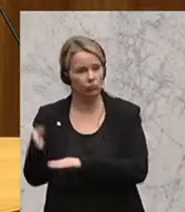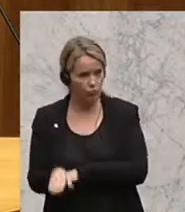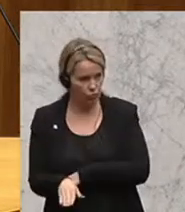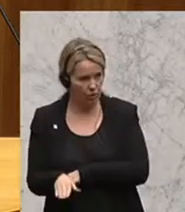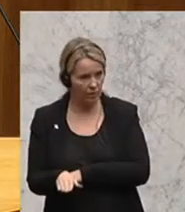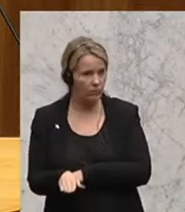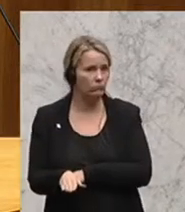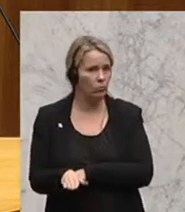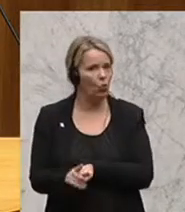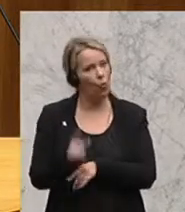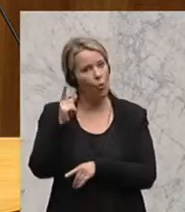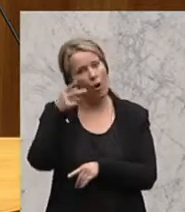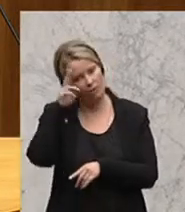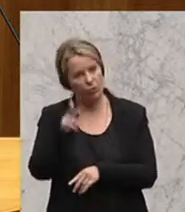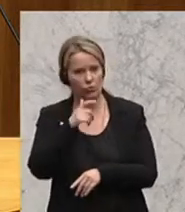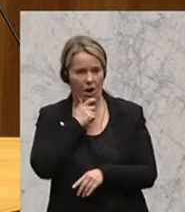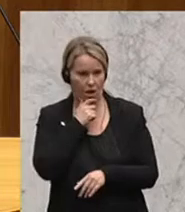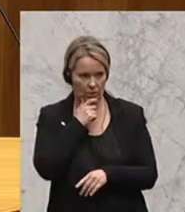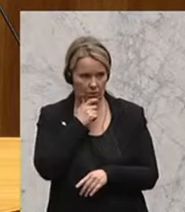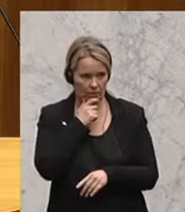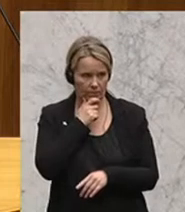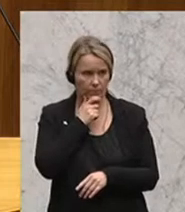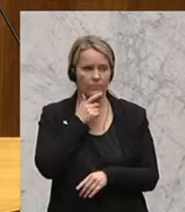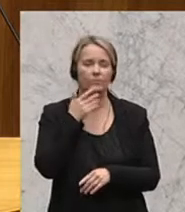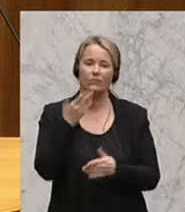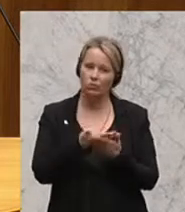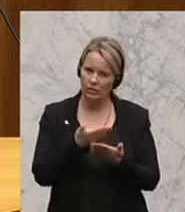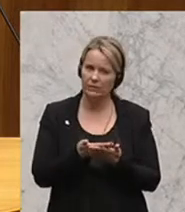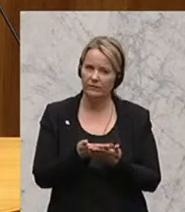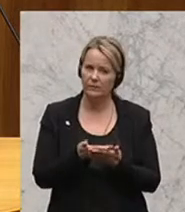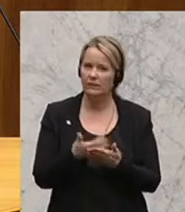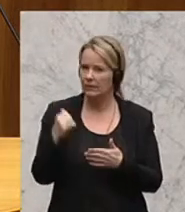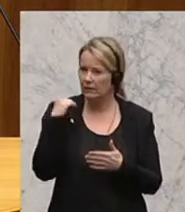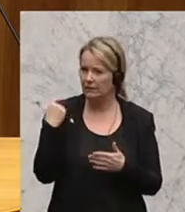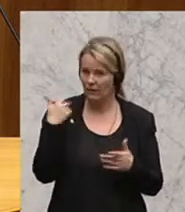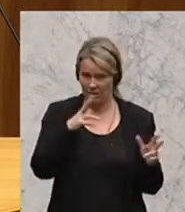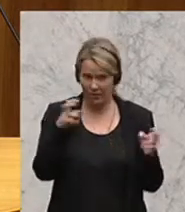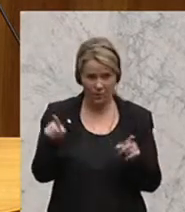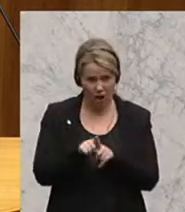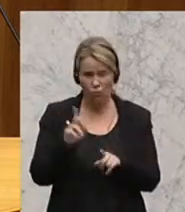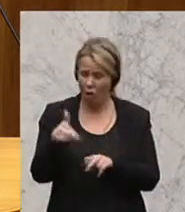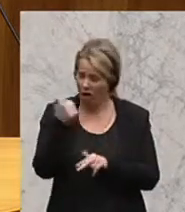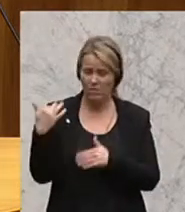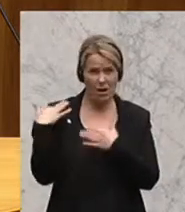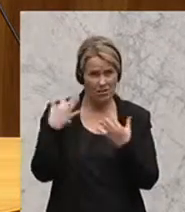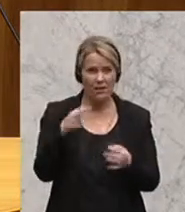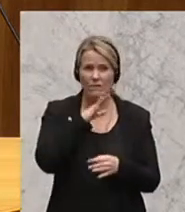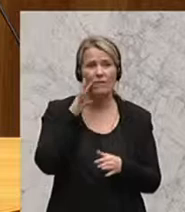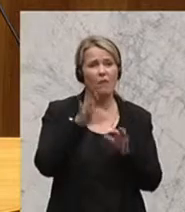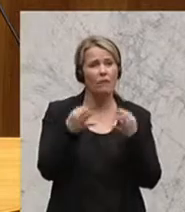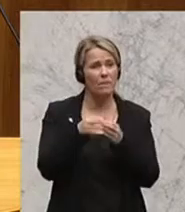in hohem, würdigen Alter. Und deshalb sollten wir, und das ist gestern auch zum Thema gekommen und darf noch einmal wiederholen, weil auch die Frau